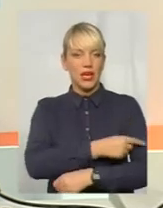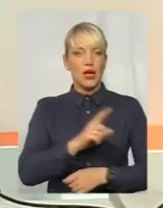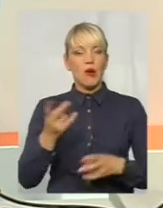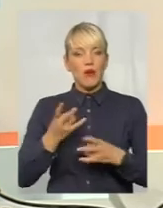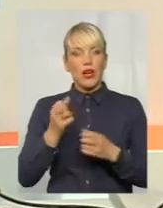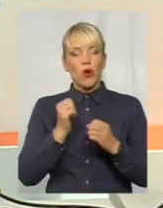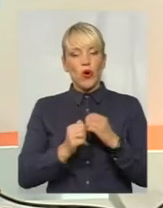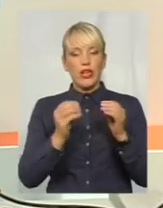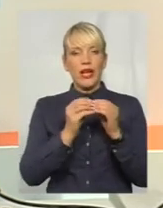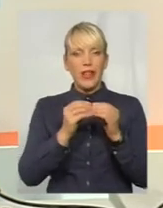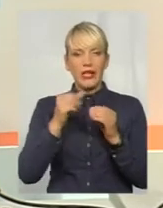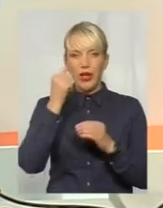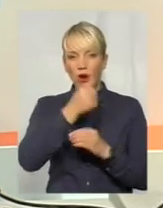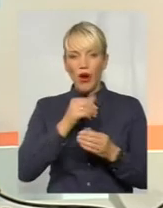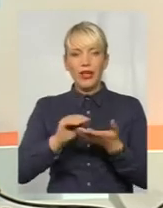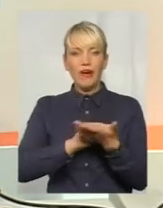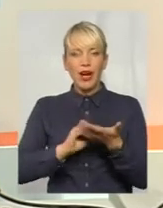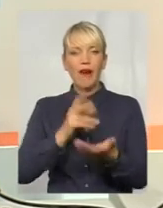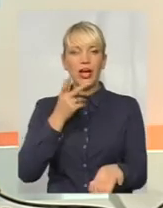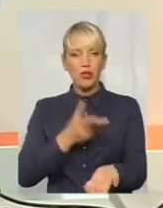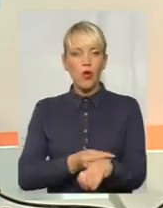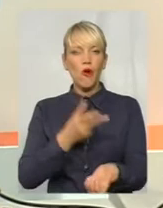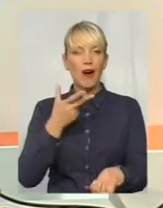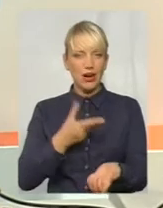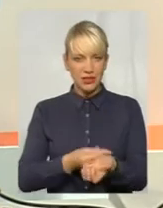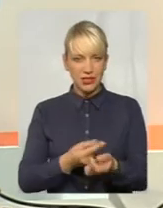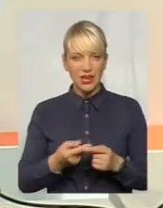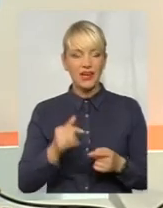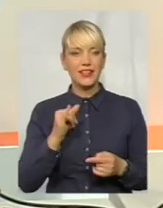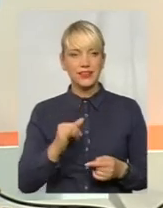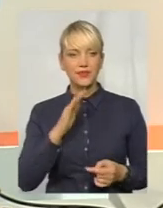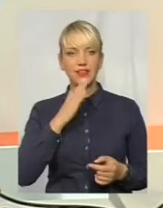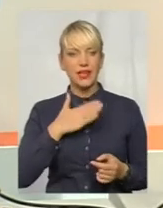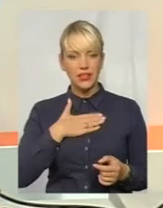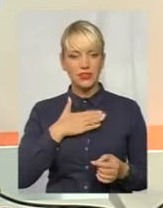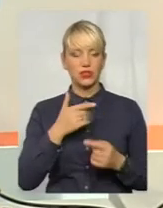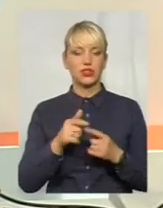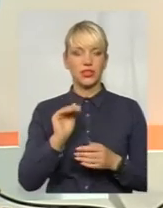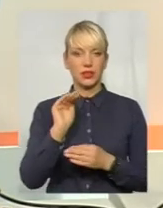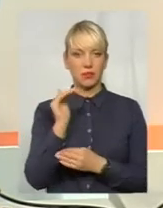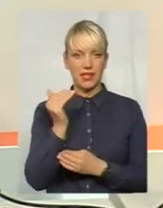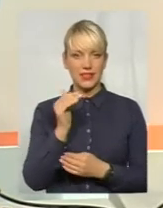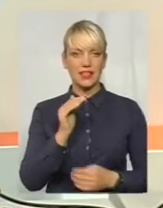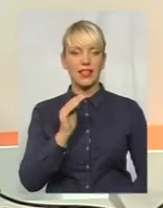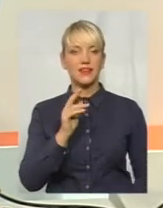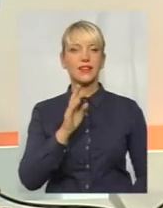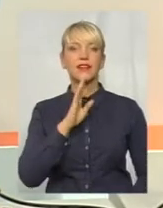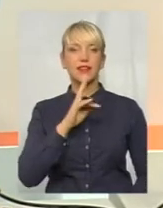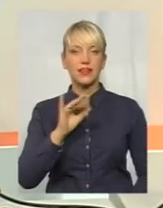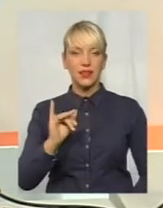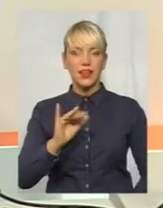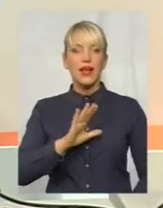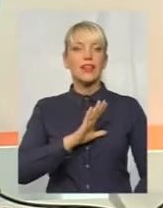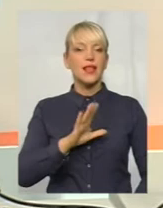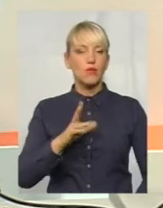дорослому віці ревакцинуватися, тобто вакцинуватися повторно. У нашої маленької пацієнтки, на жаль, не було щеплень проти